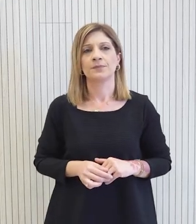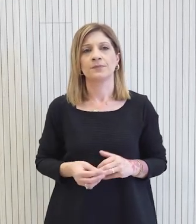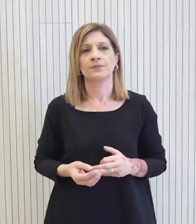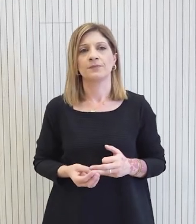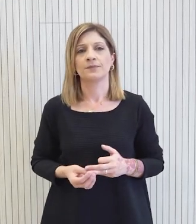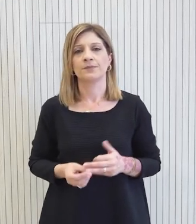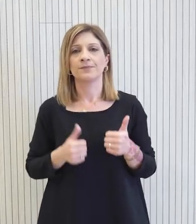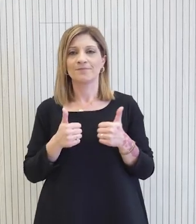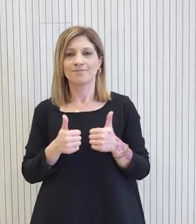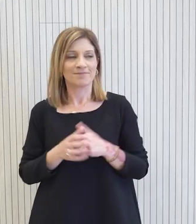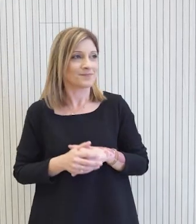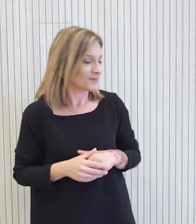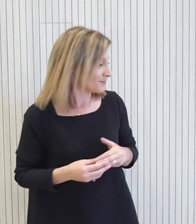Υπουργικού Συμβουλίου Ευχαριστώ Ευχαριστώ